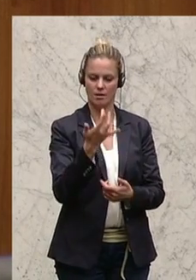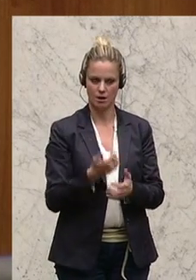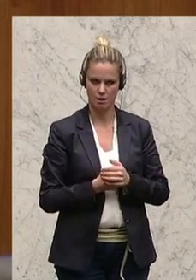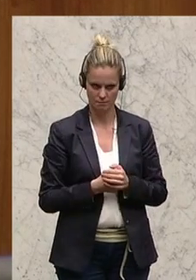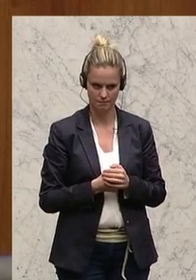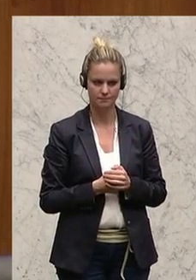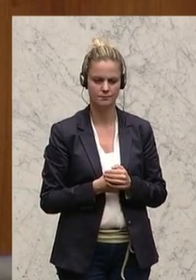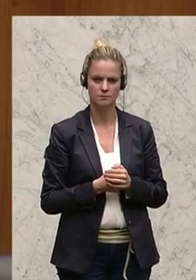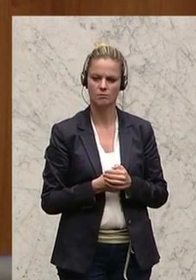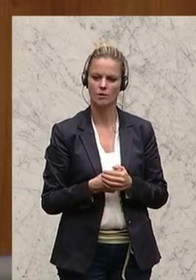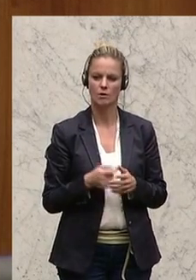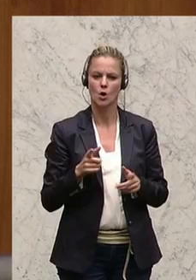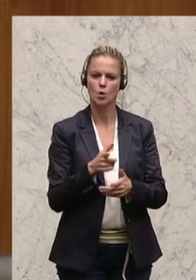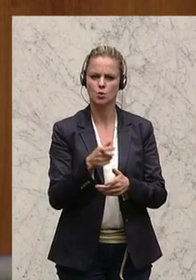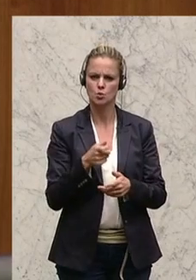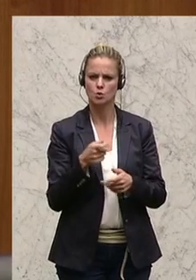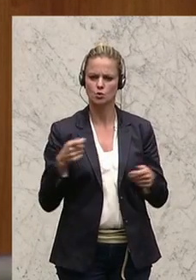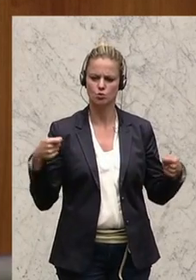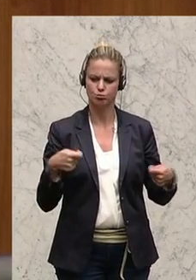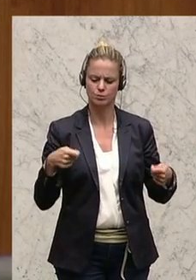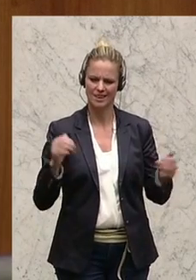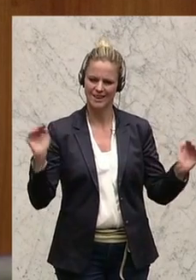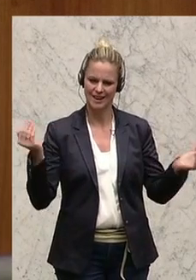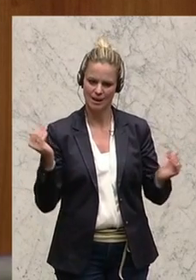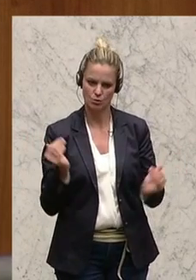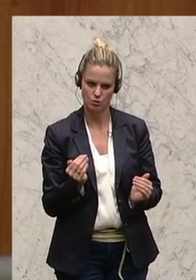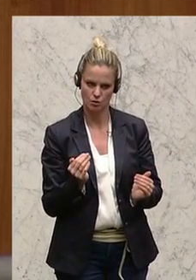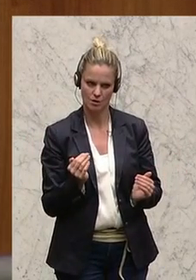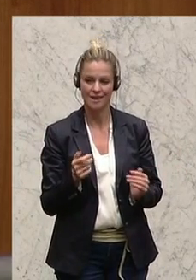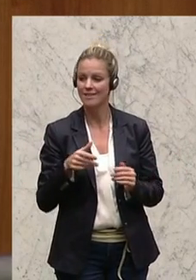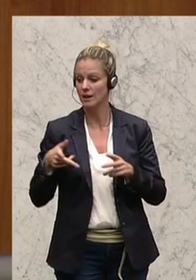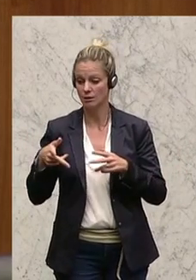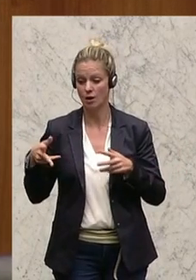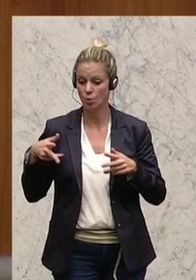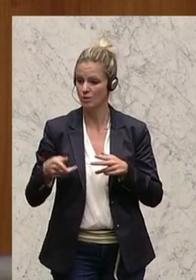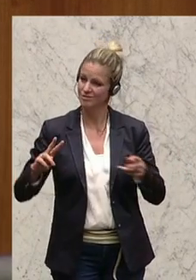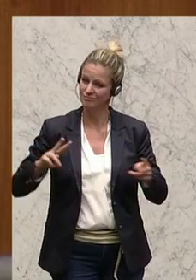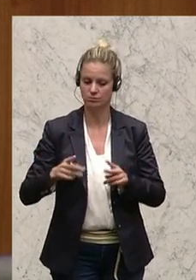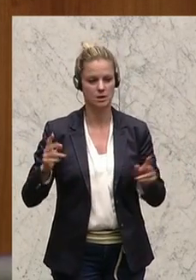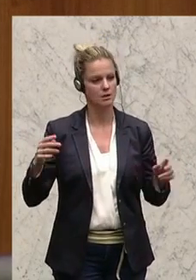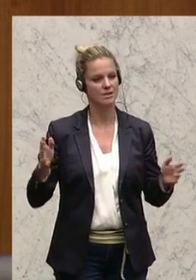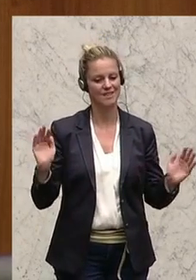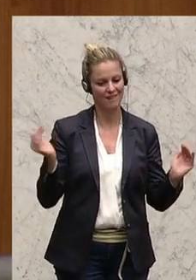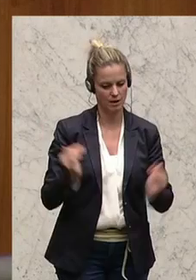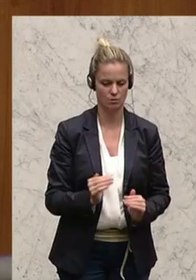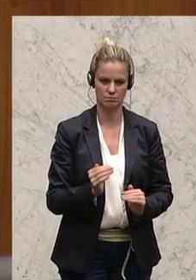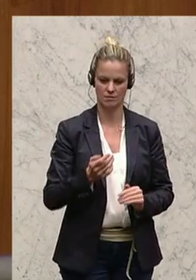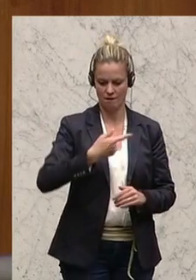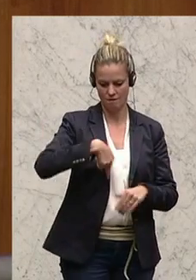dass wir diese Zuschüsse reduzieren können, nicht kürzen, sondern reduzieren können. Und ich sage Ihnen folgendes Beispiel. Wir haben eine